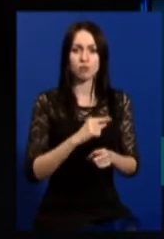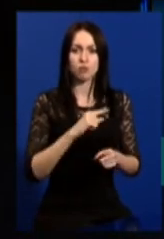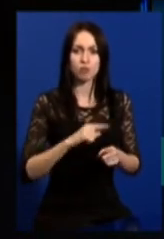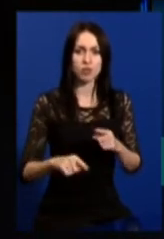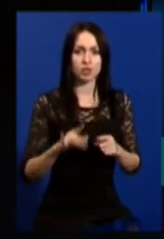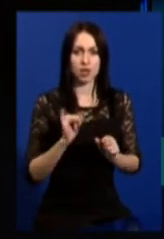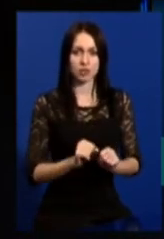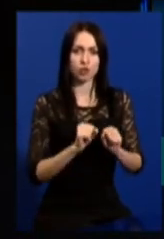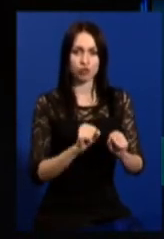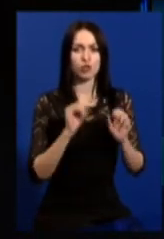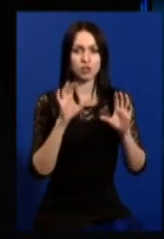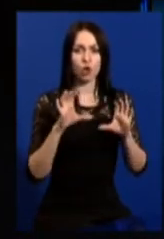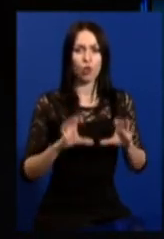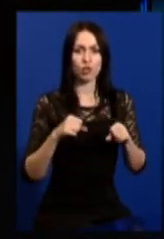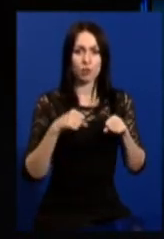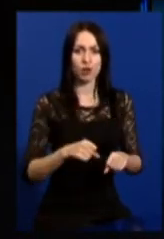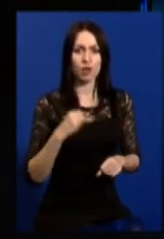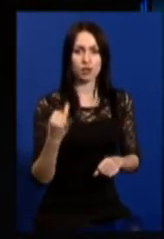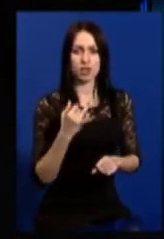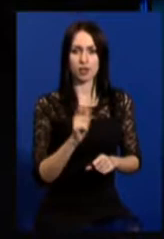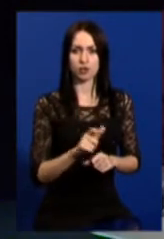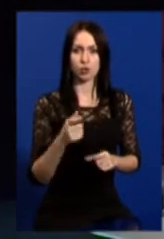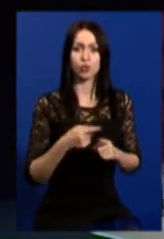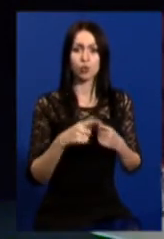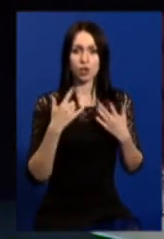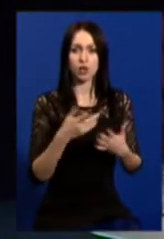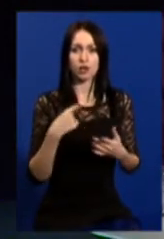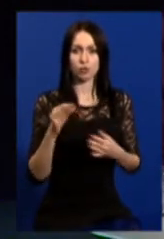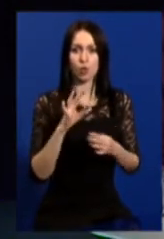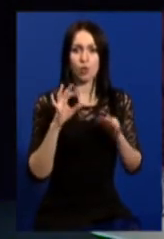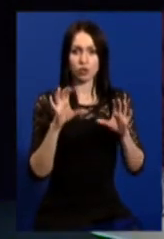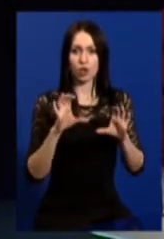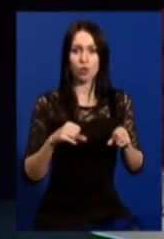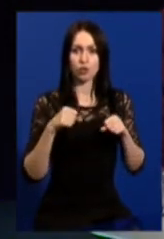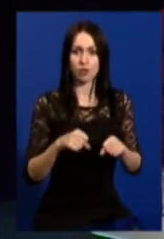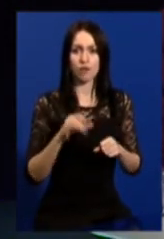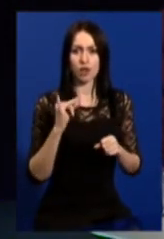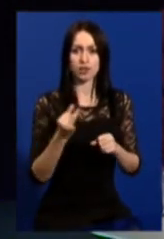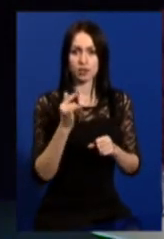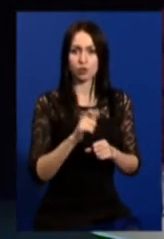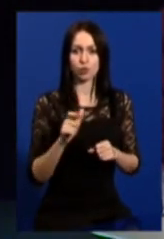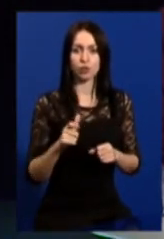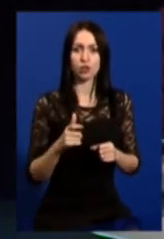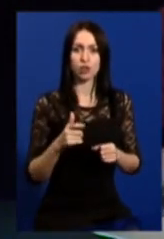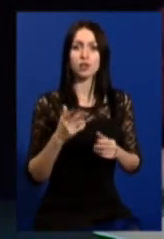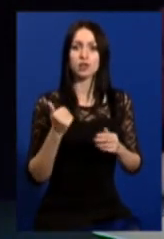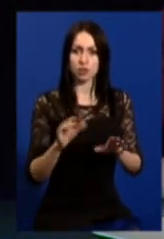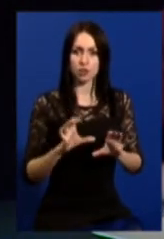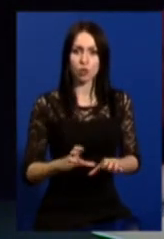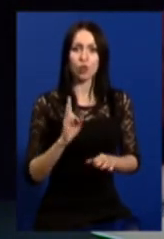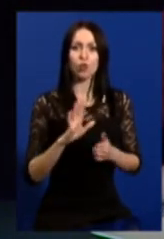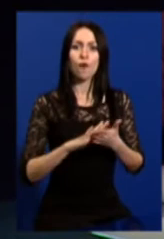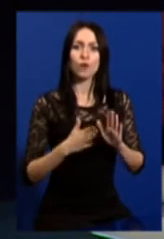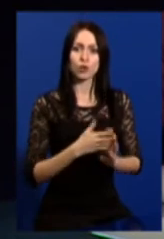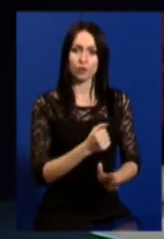енергічно і захищати законні права і інтереси людей? Ну, це якраз мова про законні права і інтереси людей. Законні. Законні. Хто в умовах